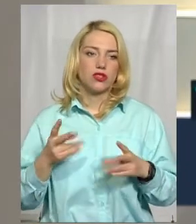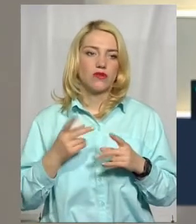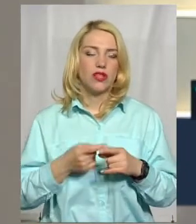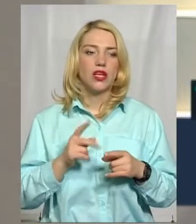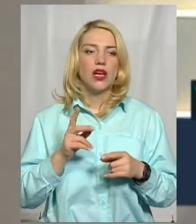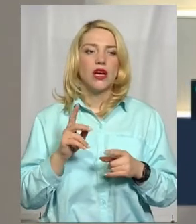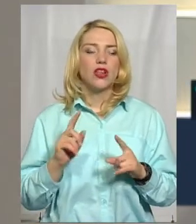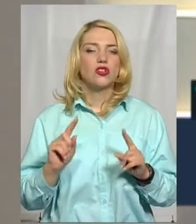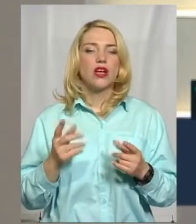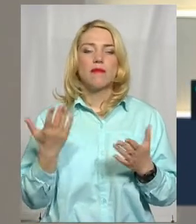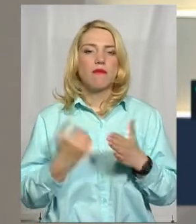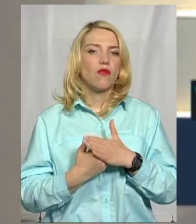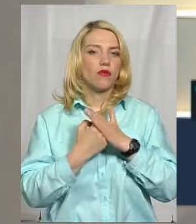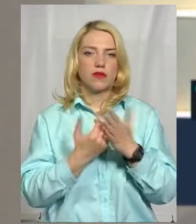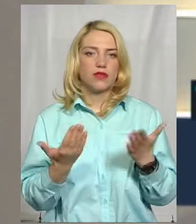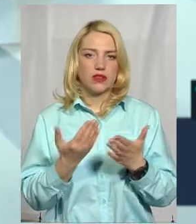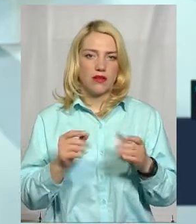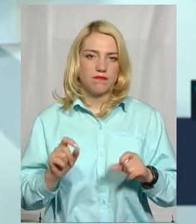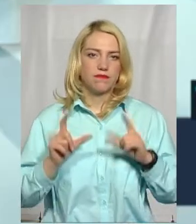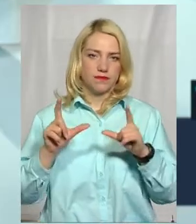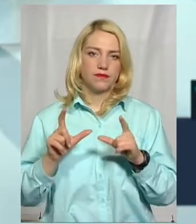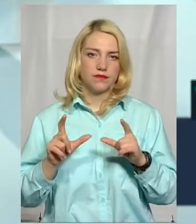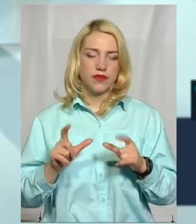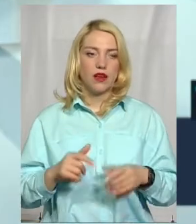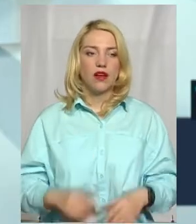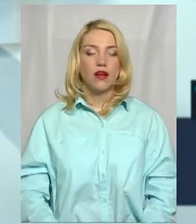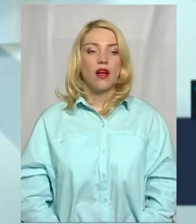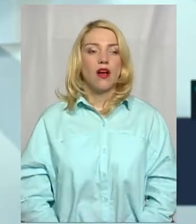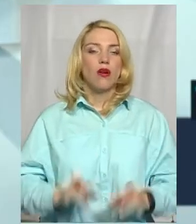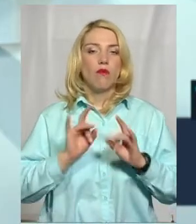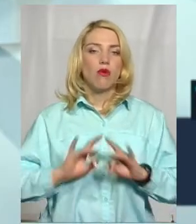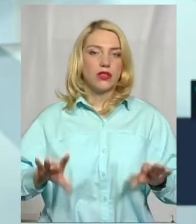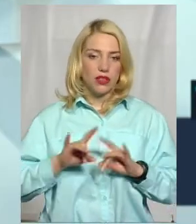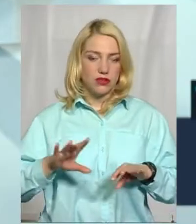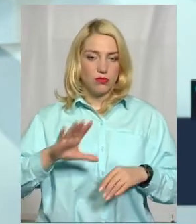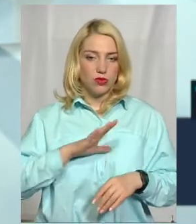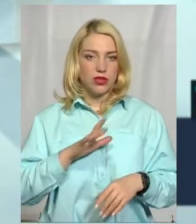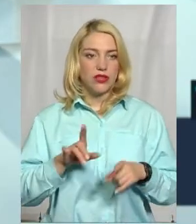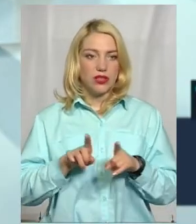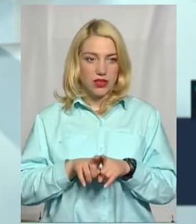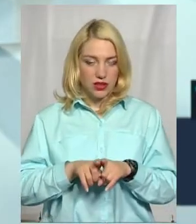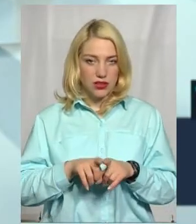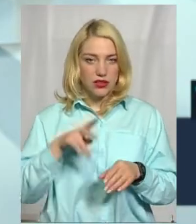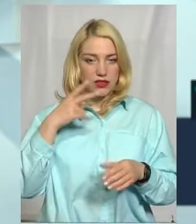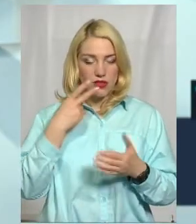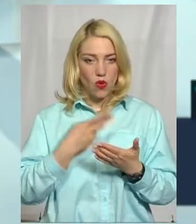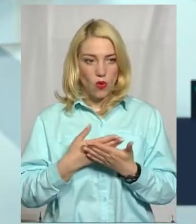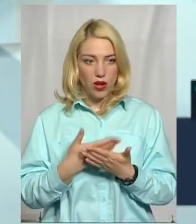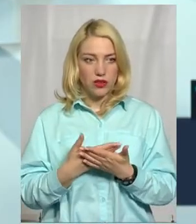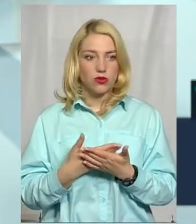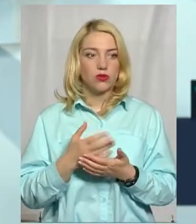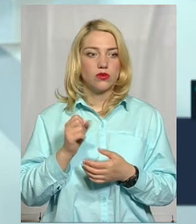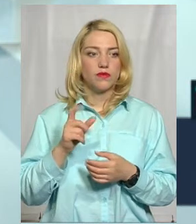проїзду? Чим вони обґрунтовували? Чому піднімали? Пояснення було, так як